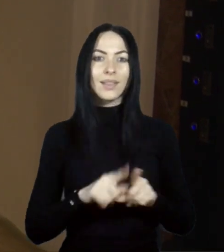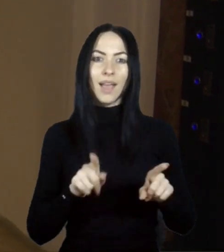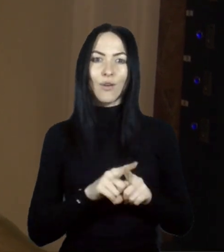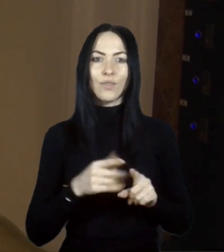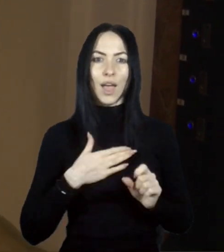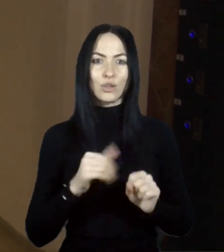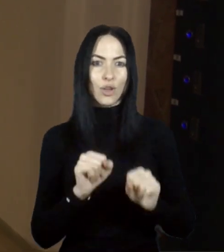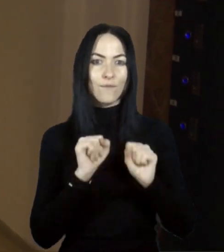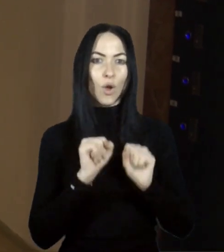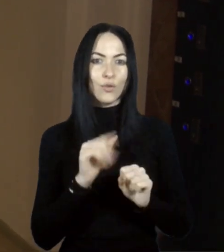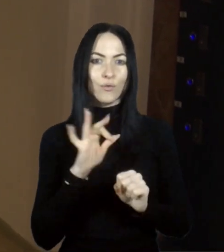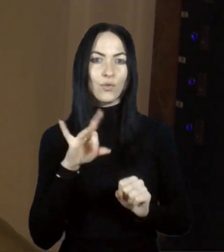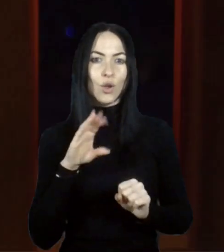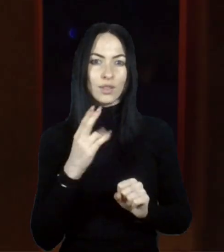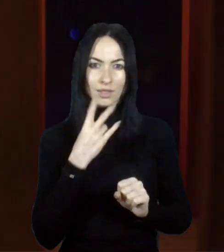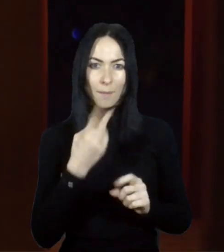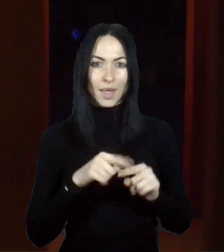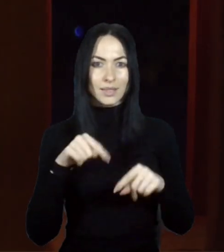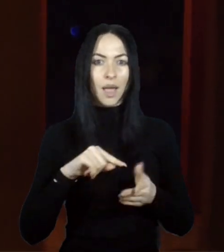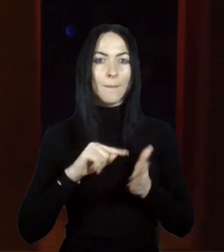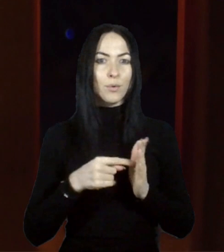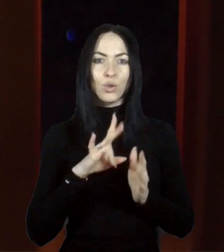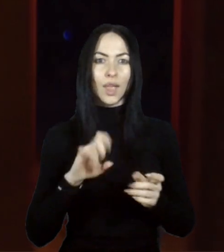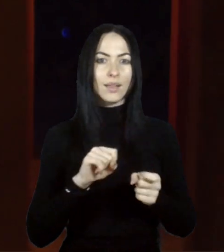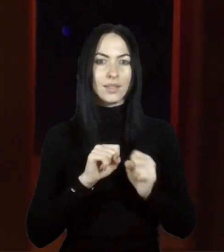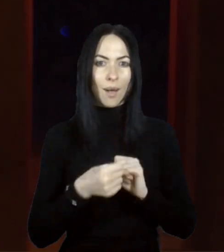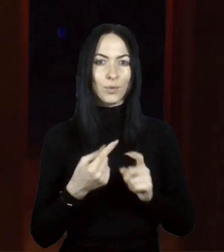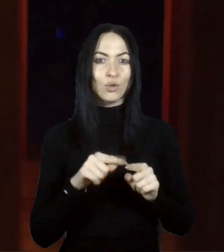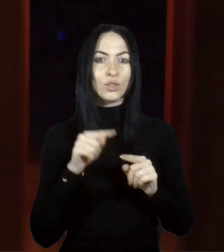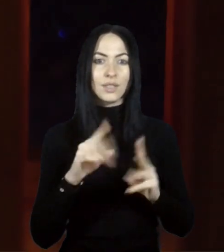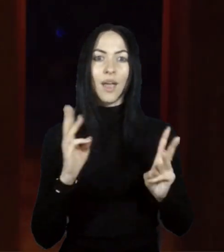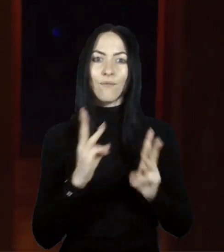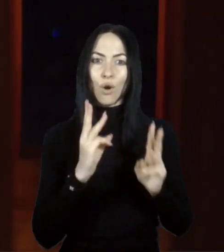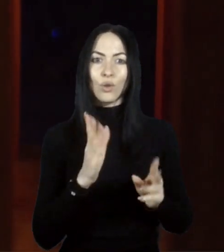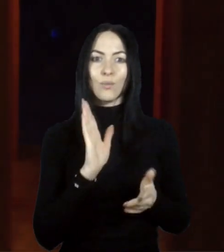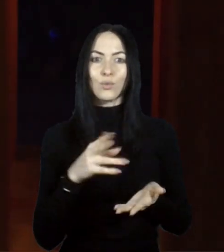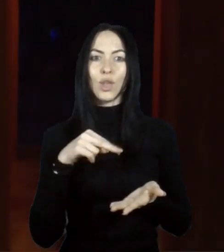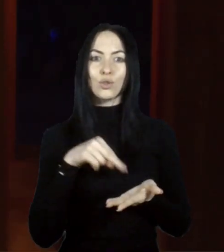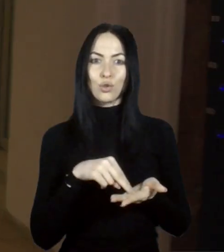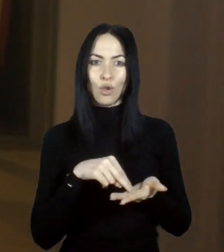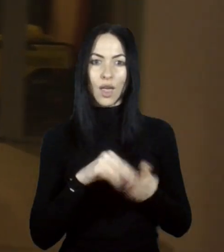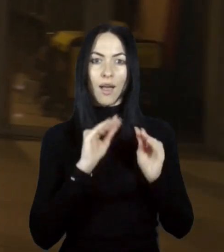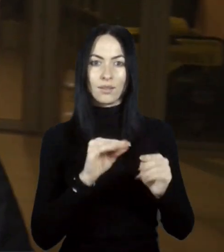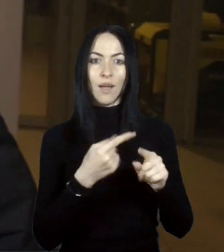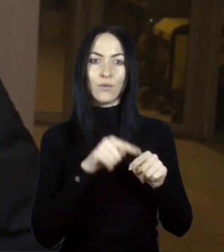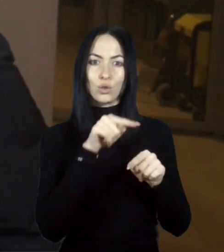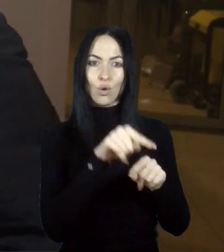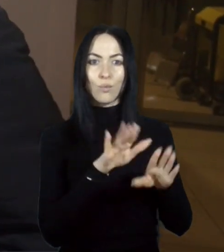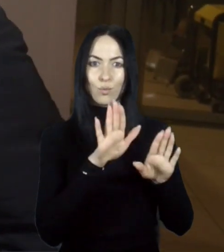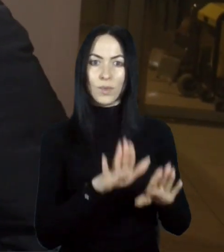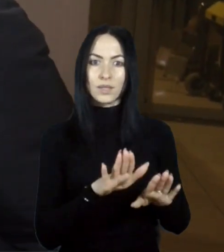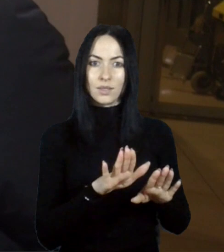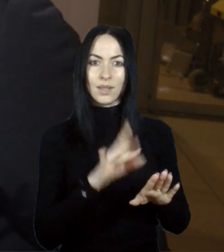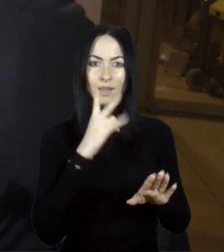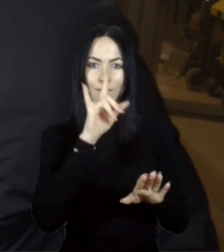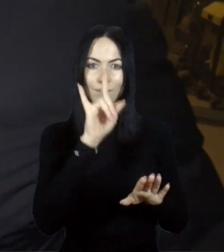Ви бачите, що у нас це пункт незламністі. Цей вогонь буде стояти в цьому місті. Бікон це відкривається,